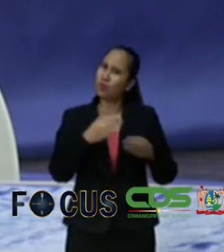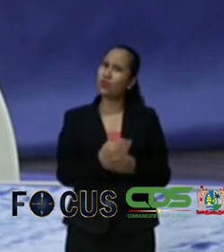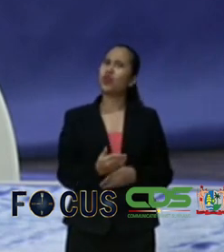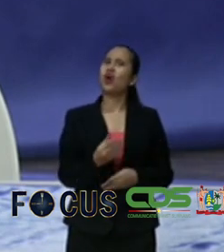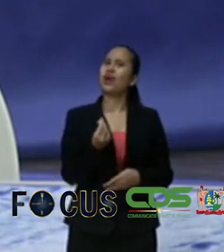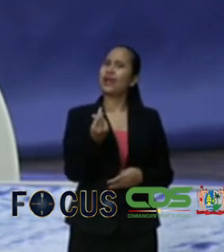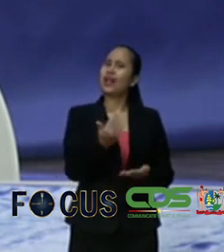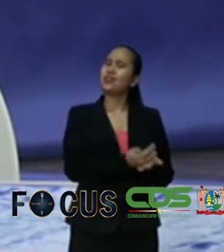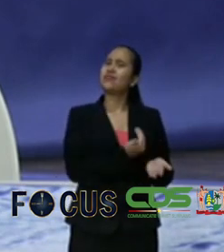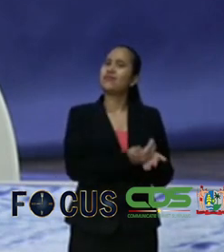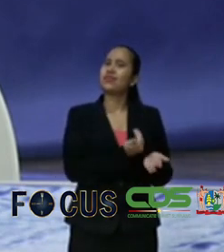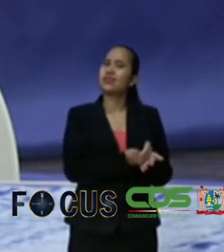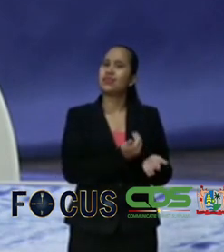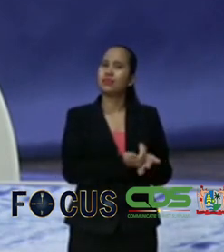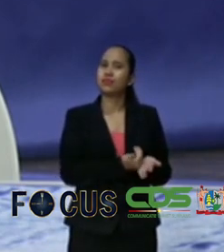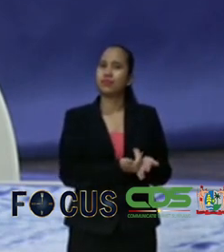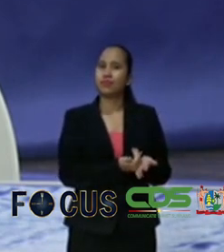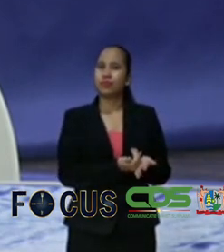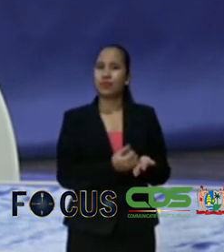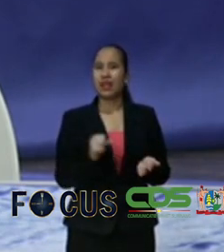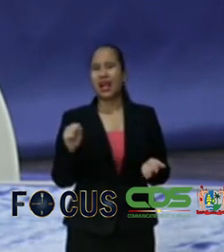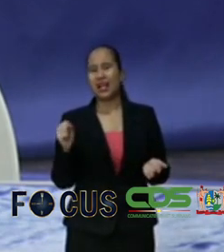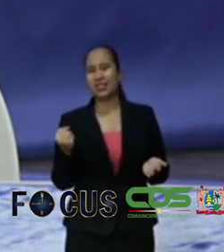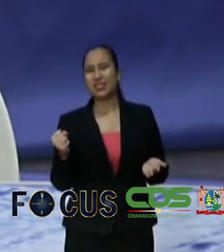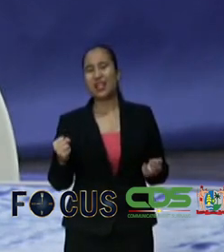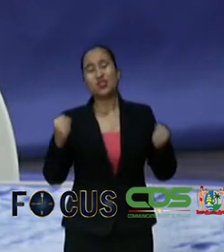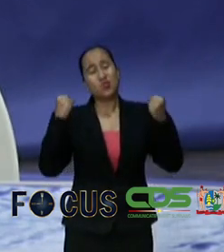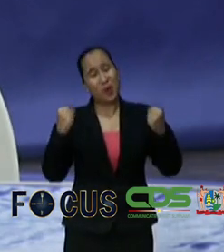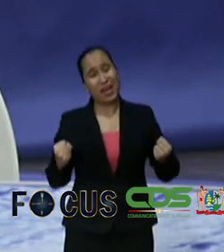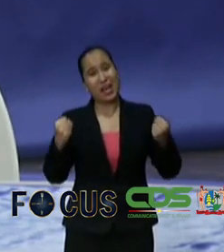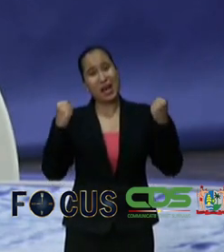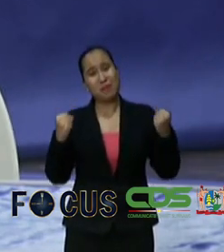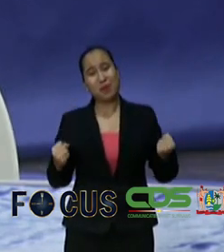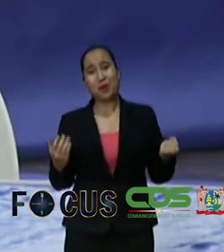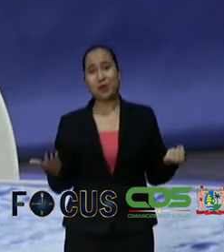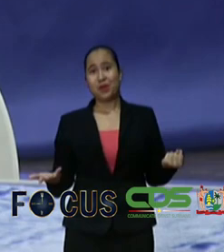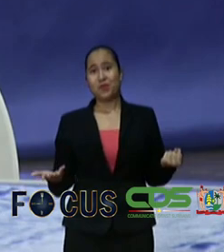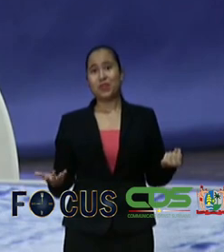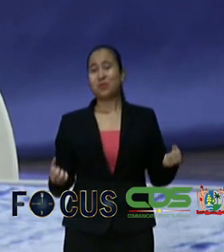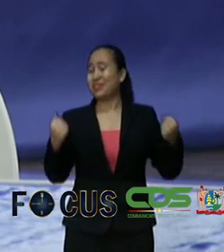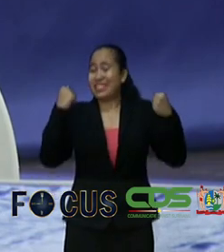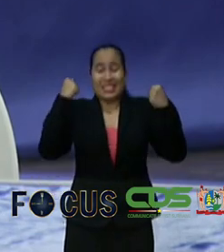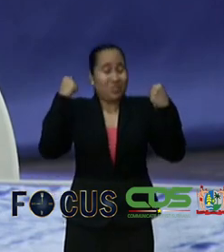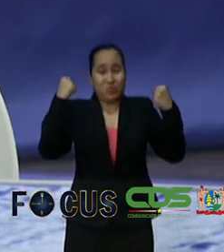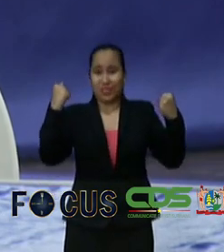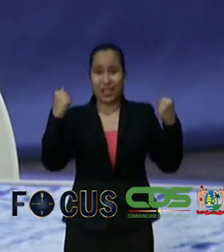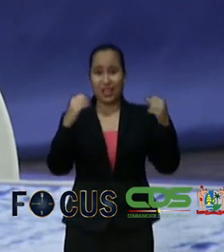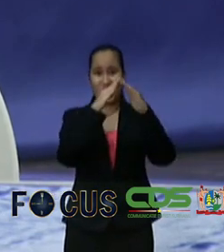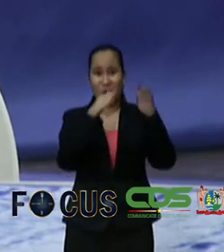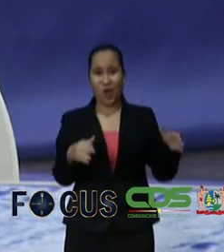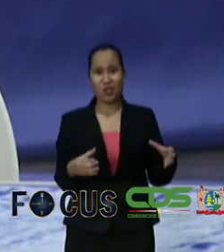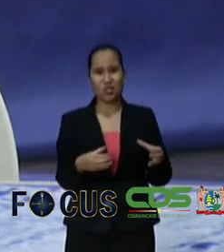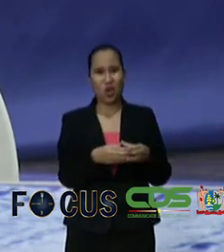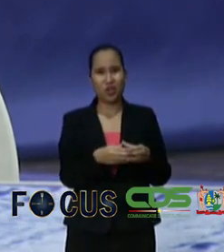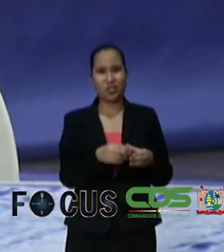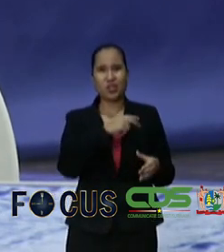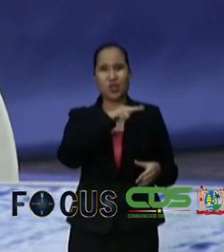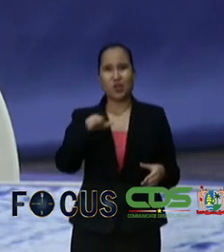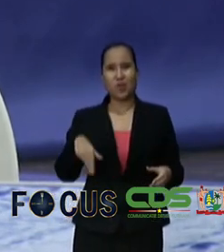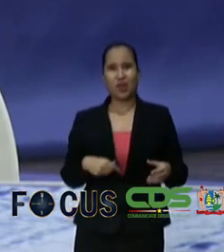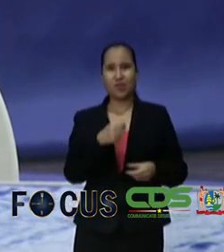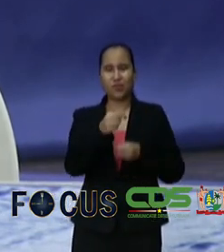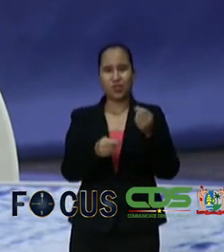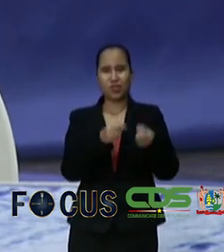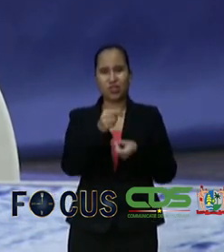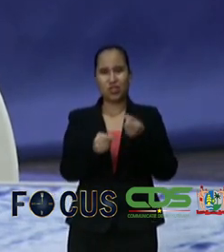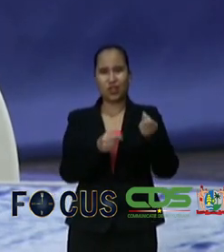als zij het al zwaar hebben laat staan de zwakke huishoudens van sociale zaken en volks huisvesting dus we hebben ervoor gezorgd dat